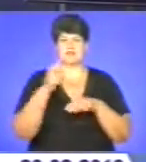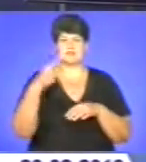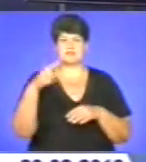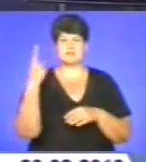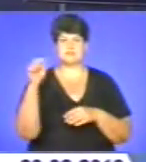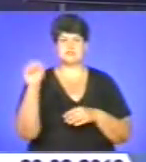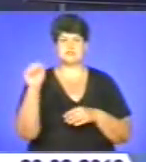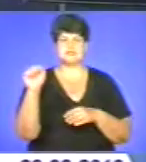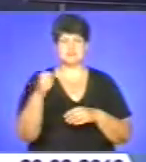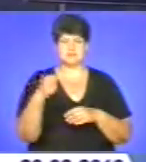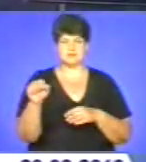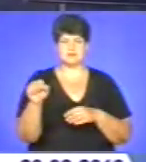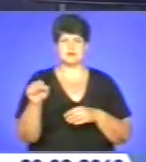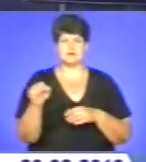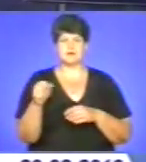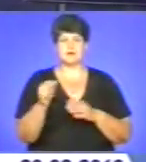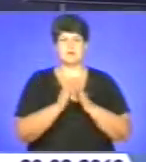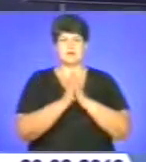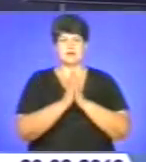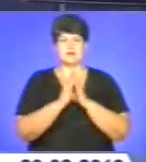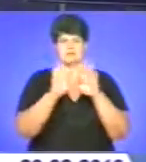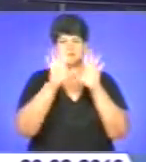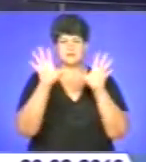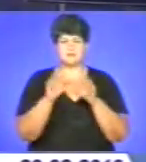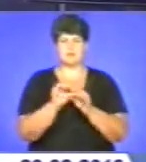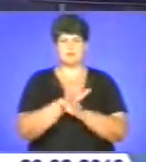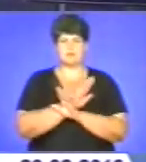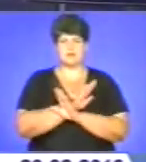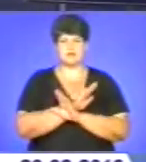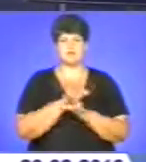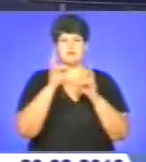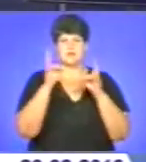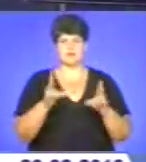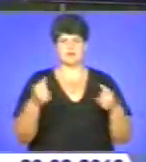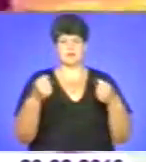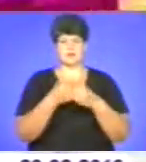серпня молебень за всіма загиблими в автокатастрофі.